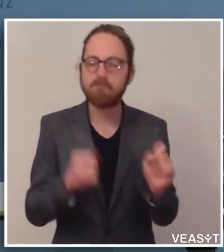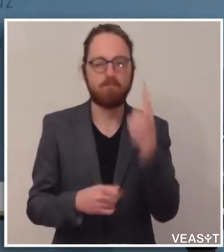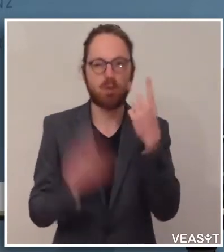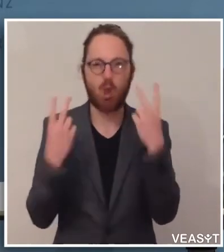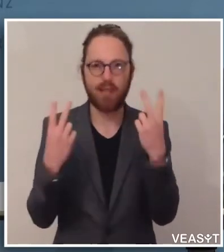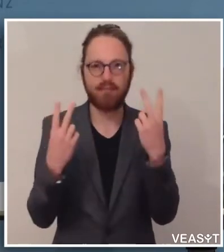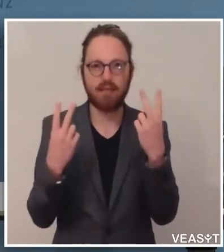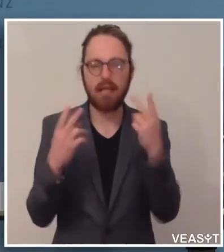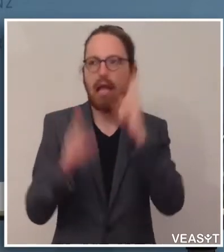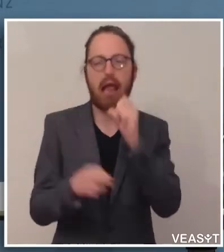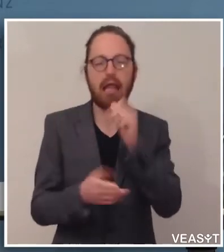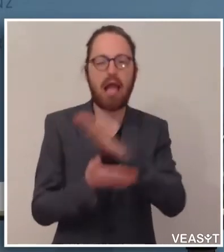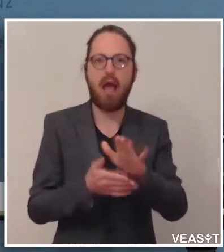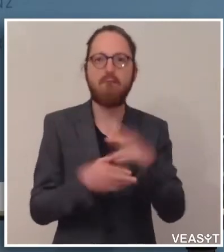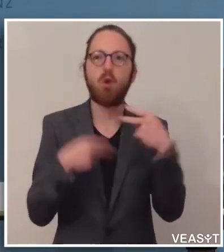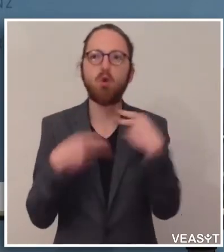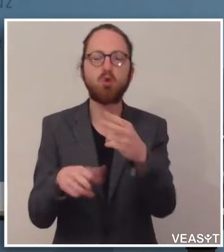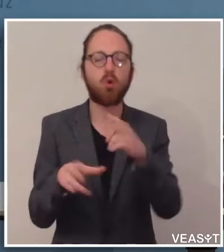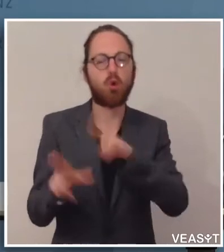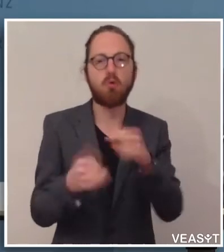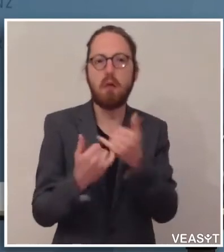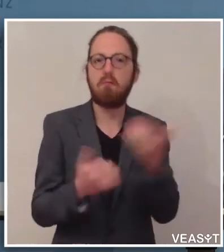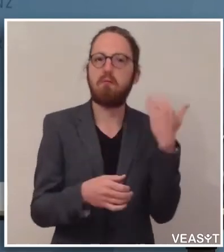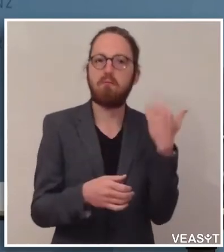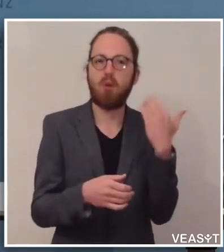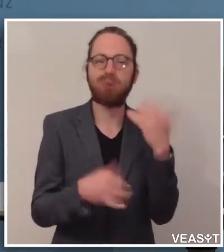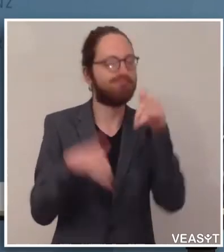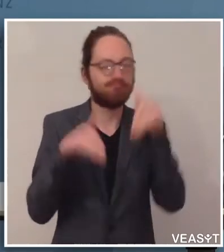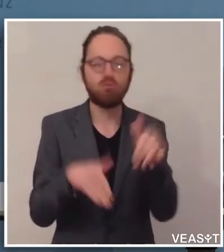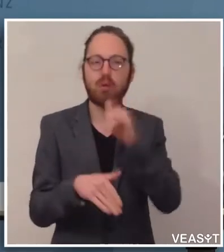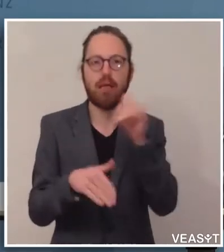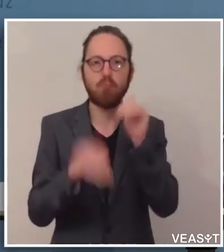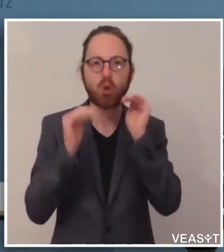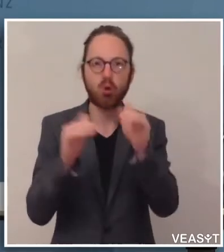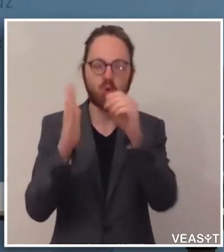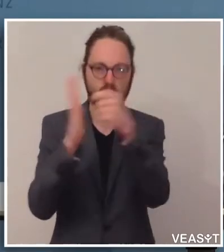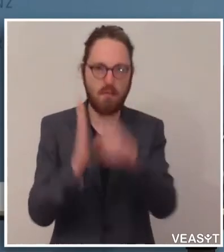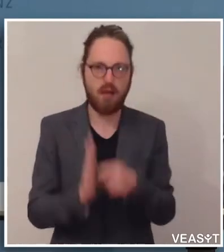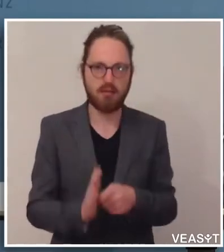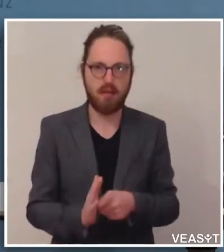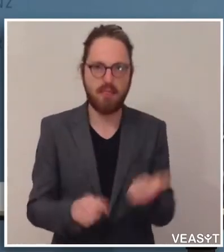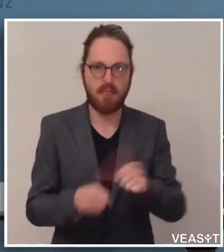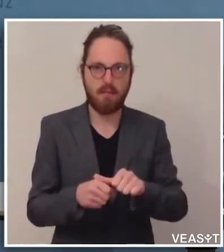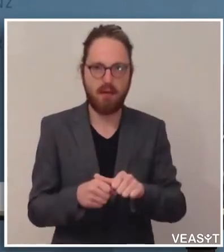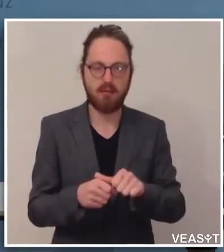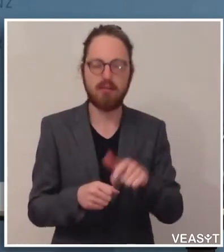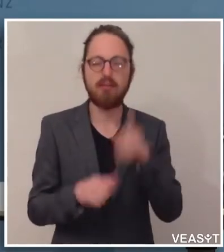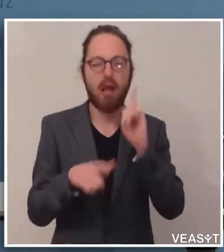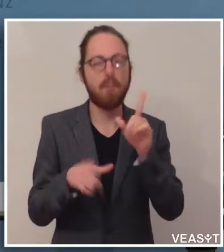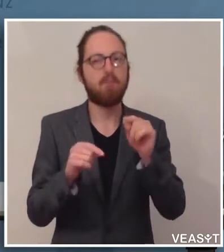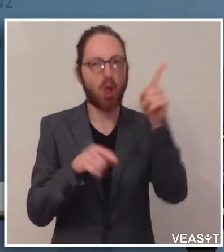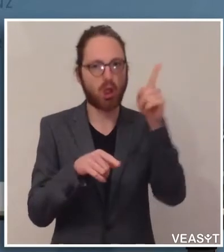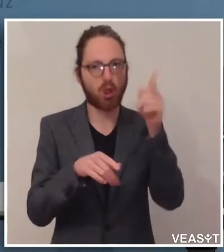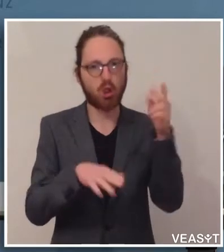wäre, sondern es wird immer Sicherheits und Schutzvorkehrungen brauchen. Der Staat soll also die Leitkriterien, anhand